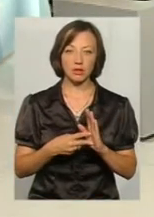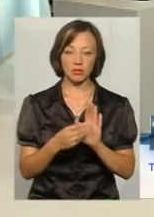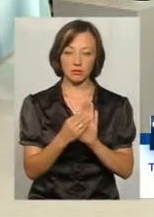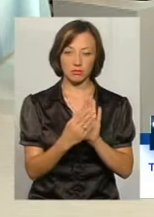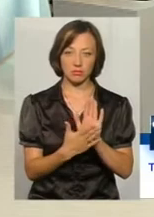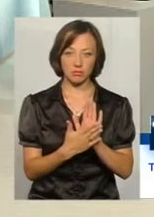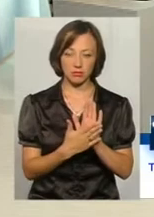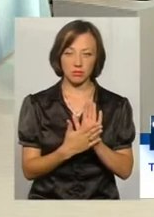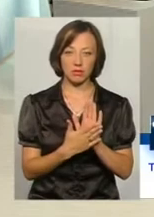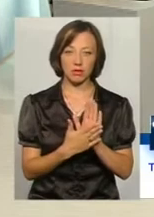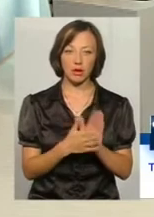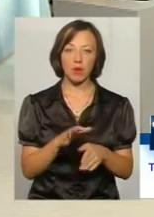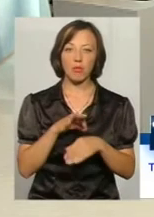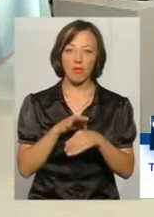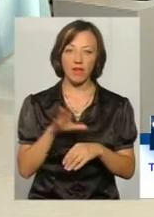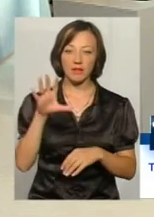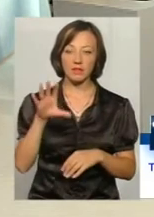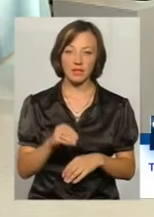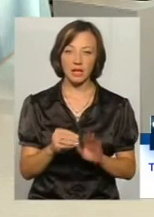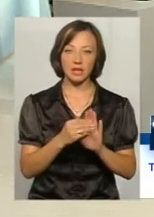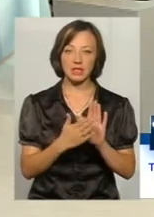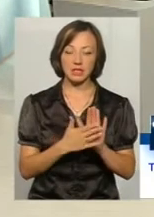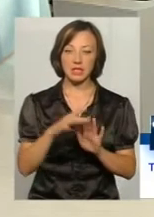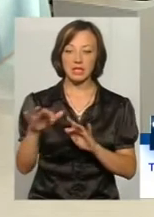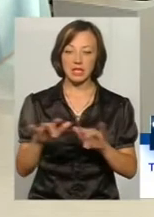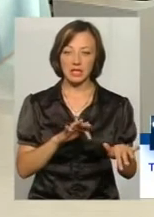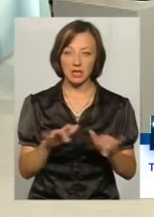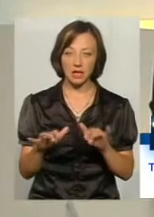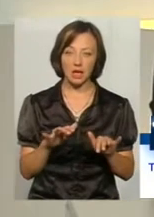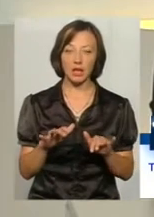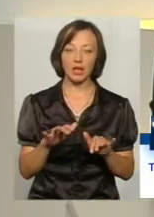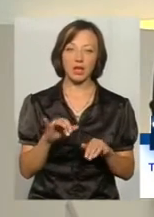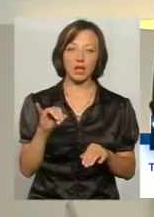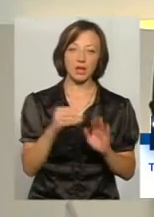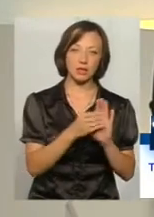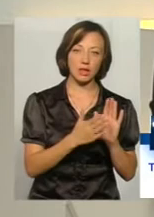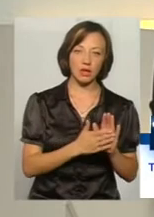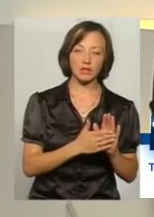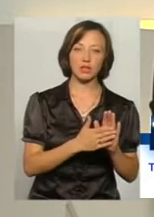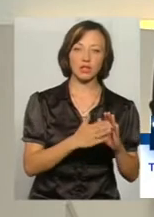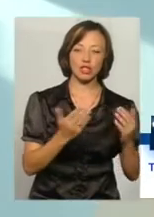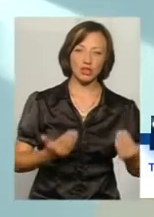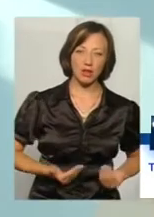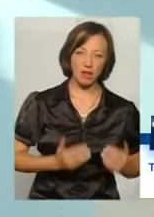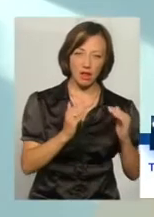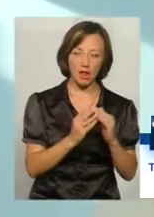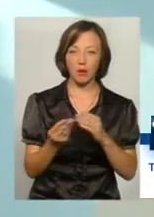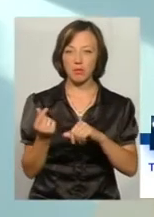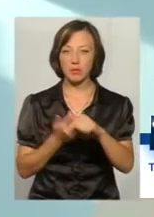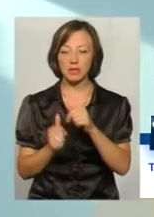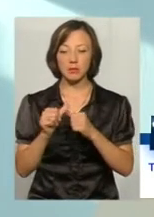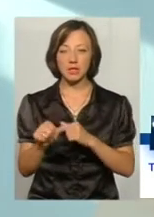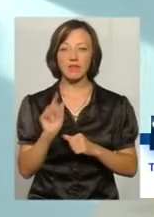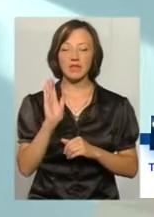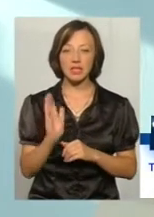передбачає проведення всіх реєстраційних дій і щодо реєстрації нерухомості, і щодо реєстрації бізнесу на підставі виключно